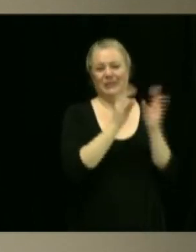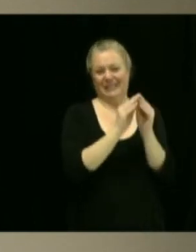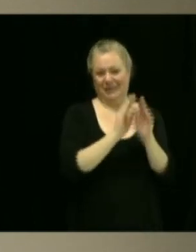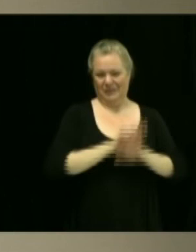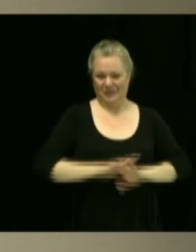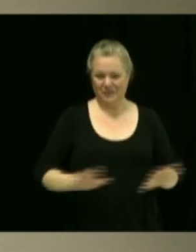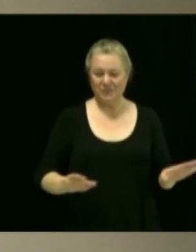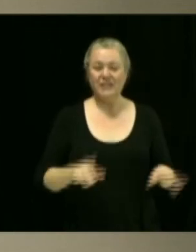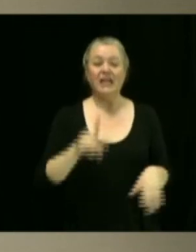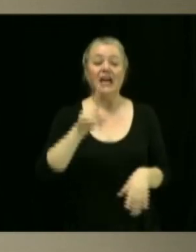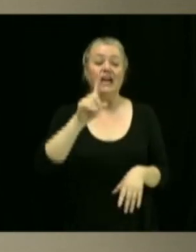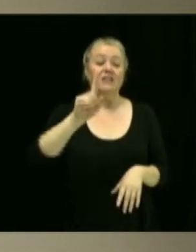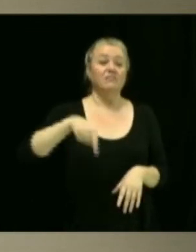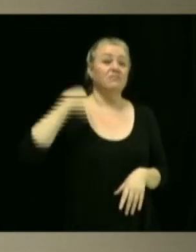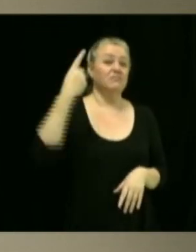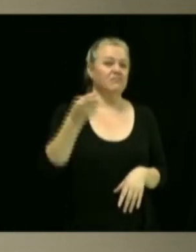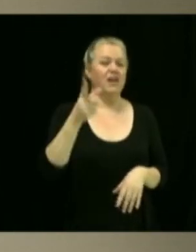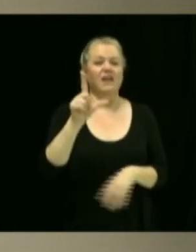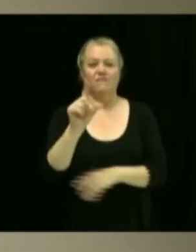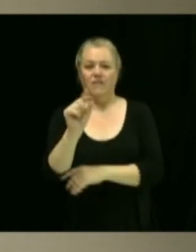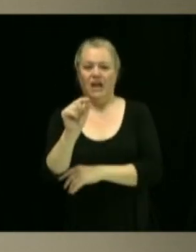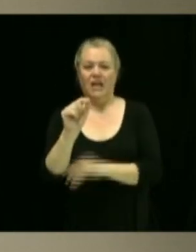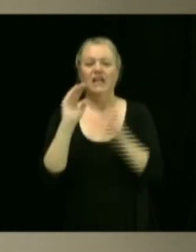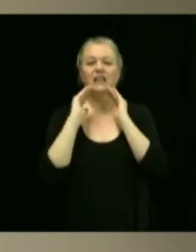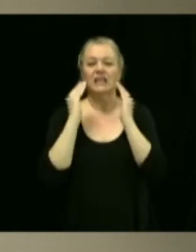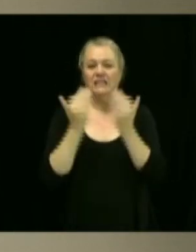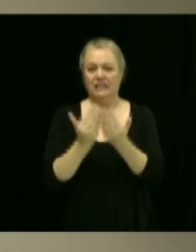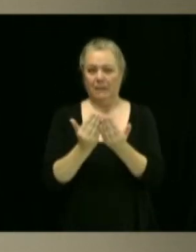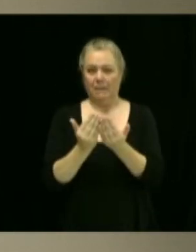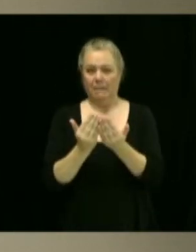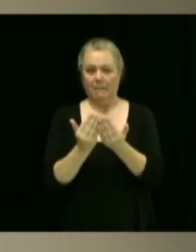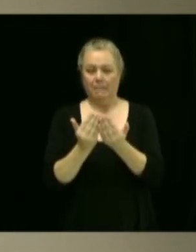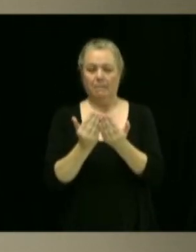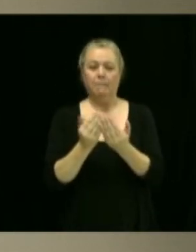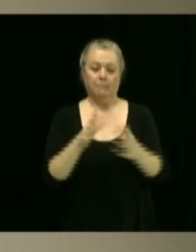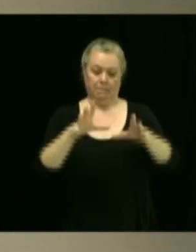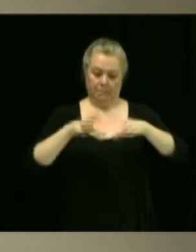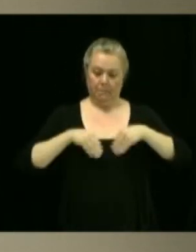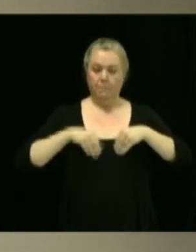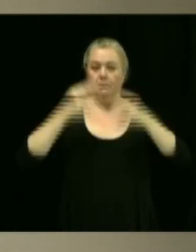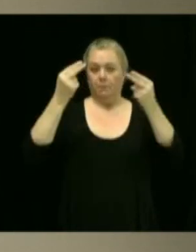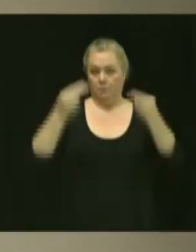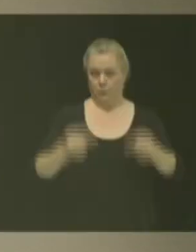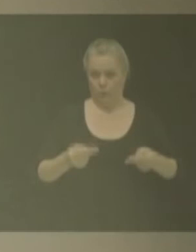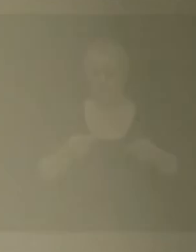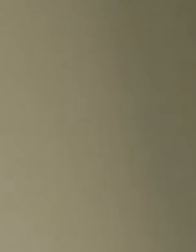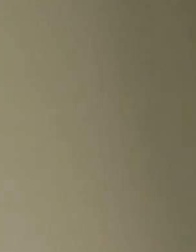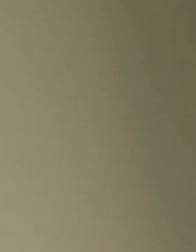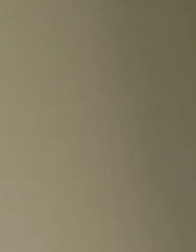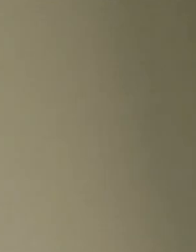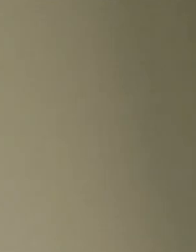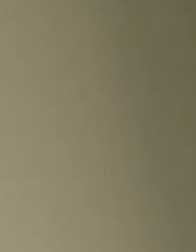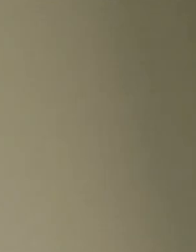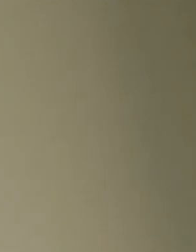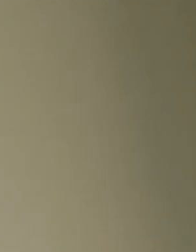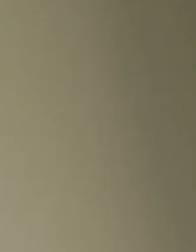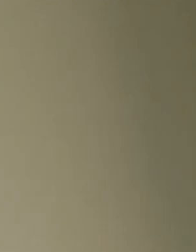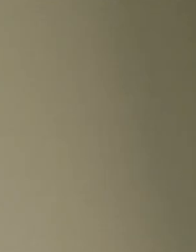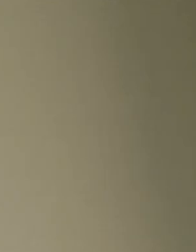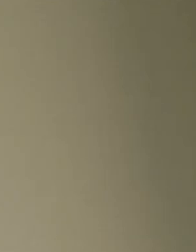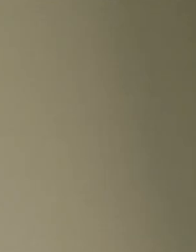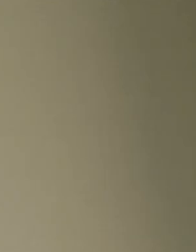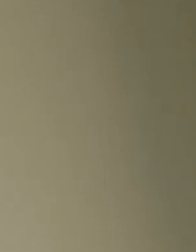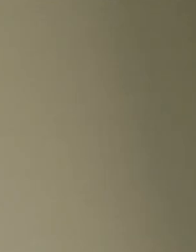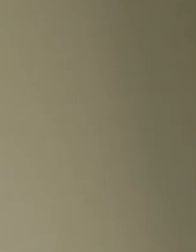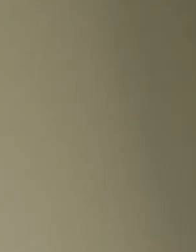c'est un rendez-vous le 20 décembre prochain pour l'adoption du budget en séance extraordinaire. Vous allez être convoqués à nouveau à ce